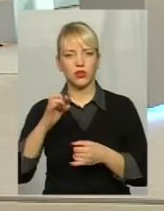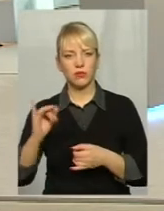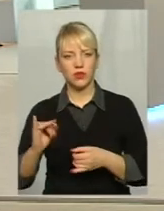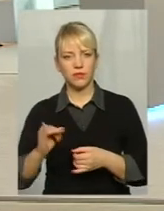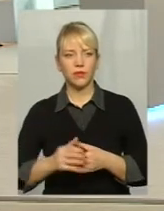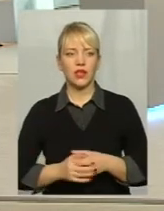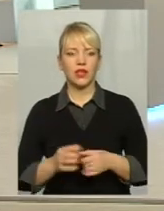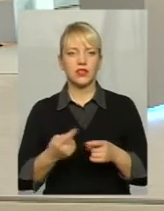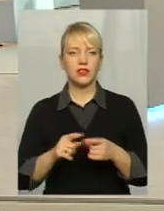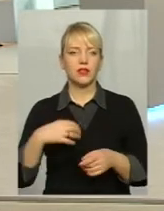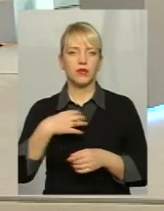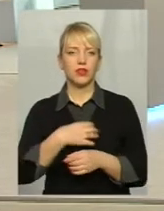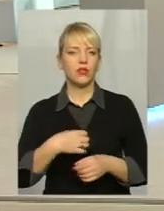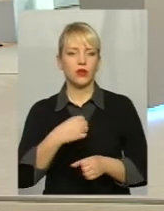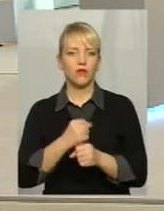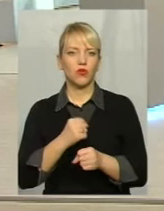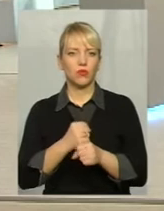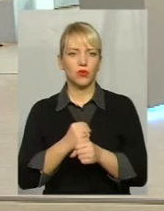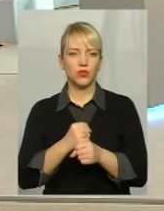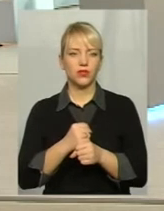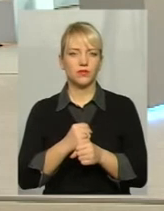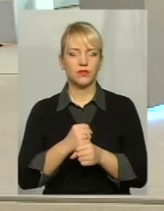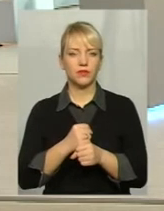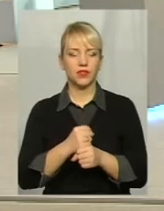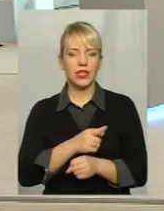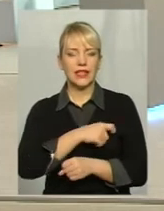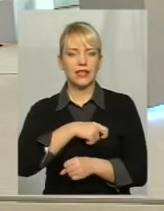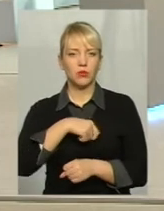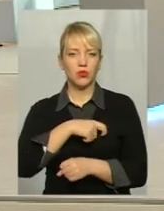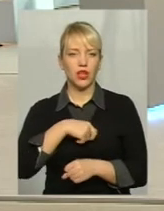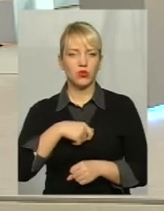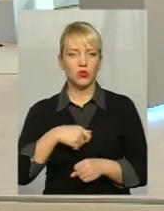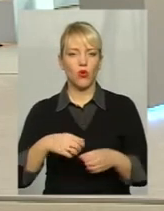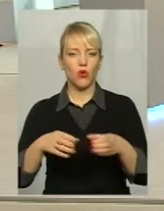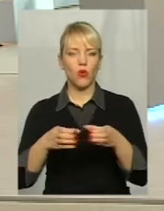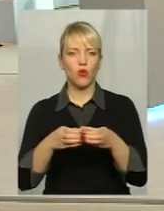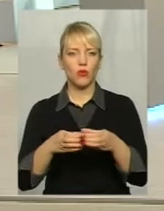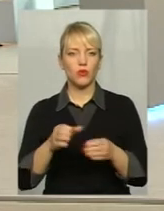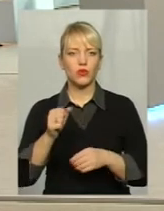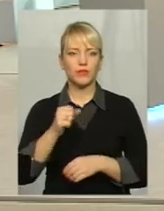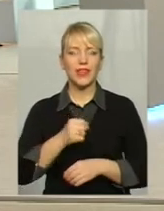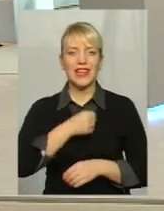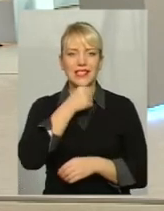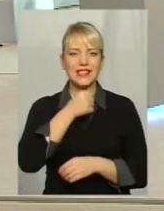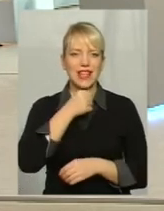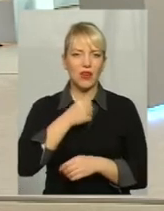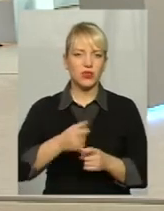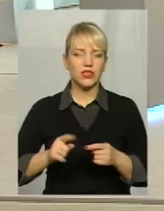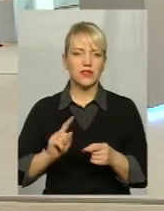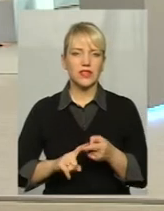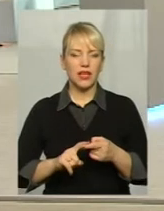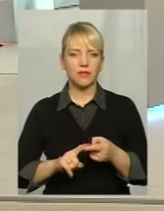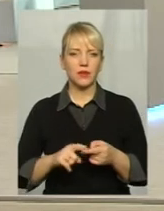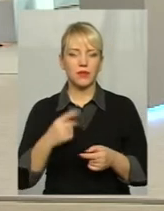пріоритетом в роботі депутатського корпусу старостів Це сам перед